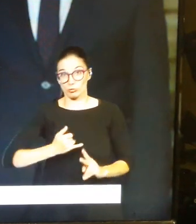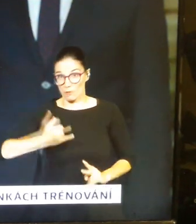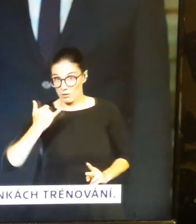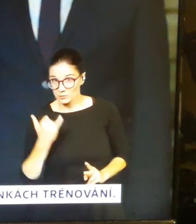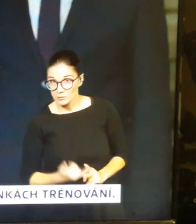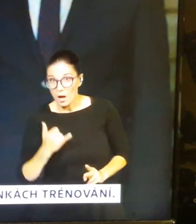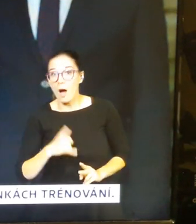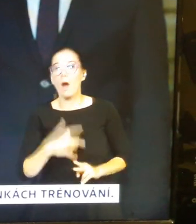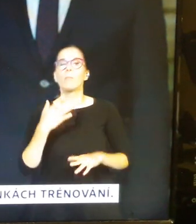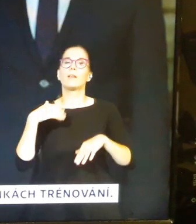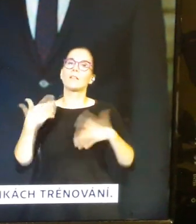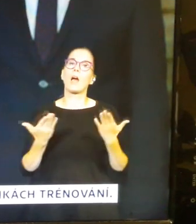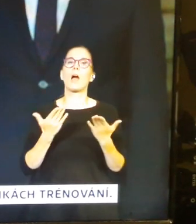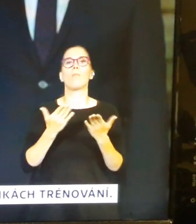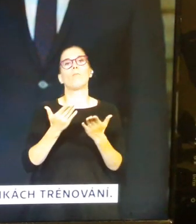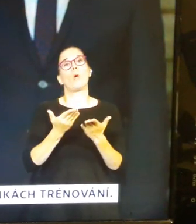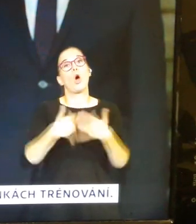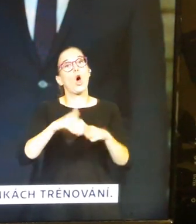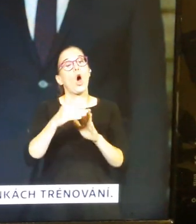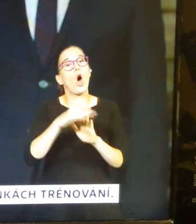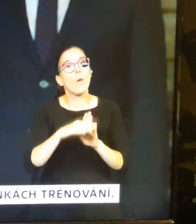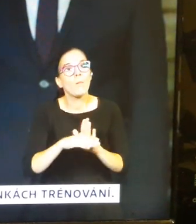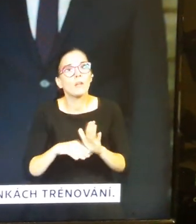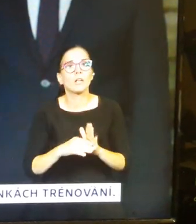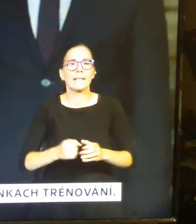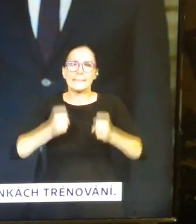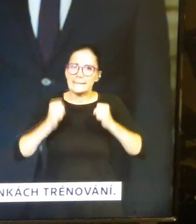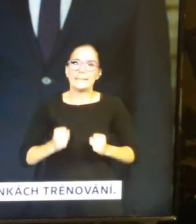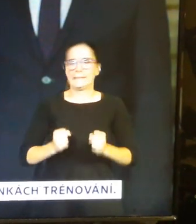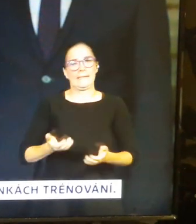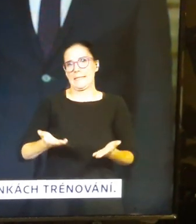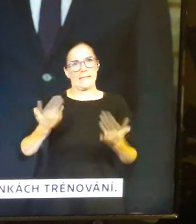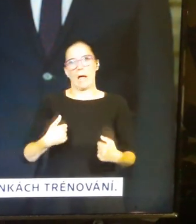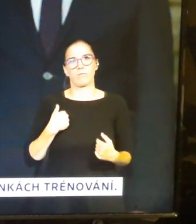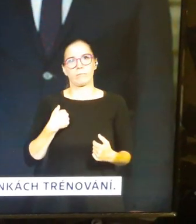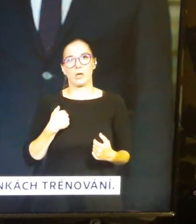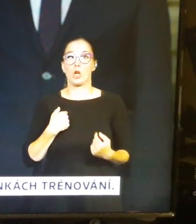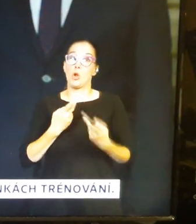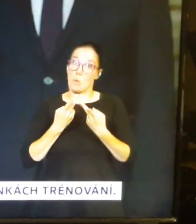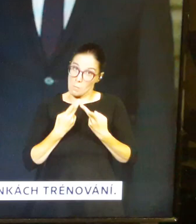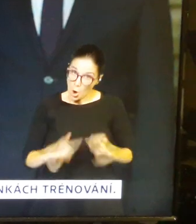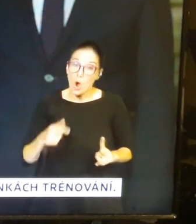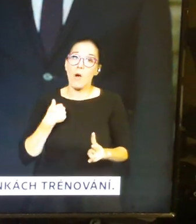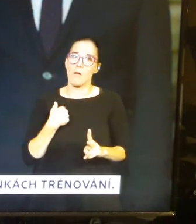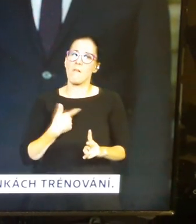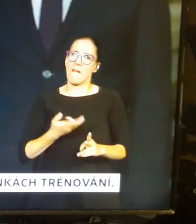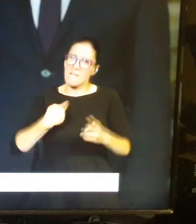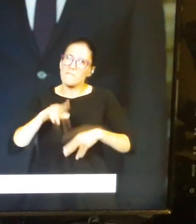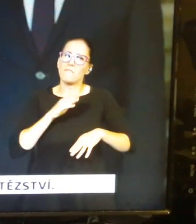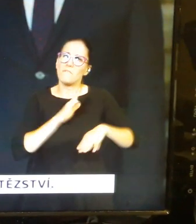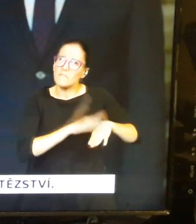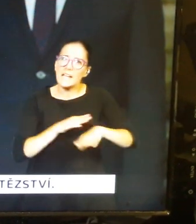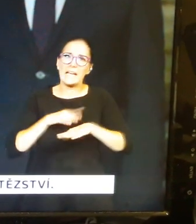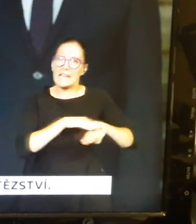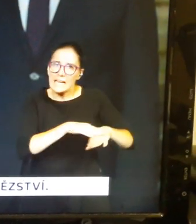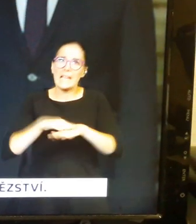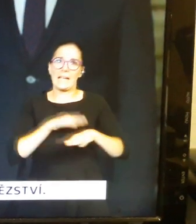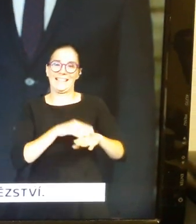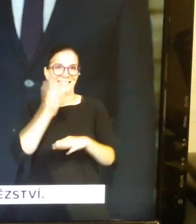která by nás chránila před rohlu. A možná jsem měl více apelovat na lidi, tak jako to mějí.